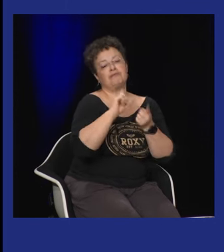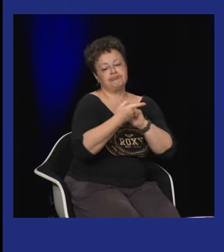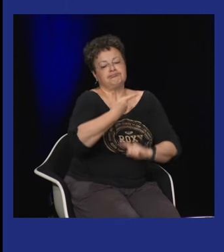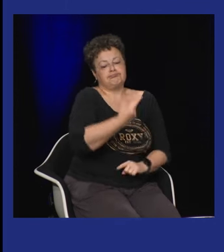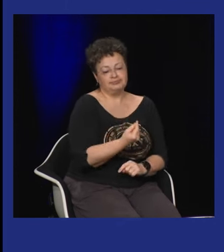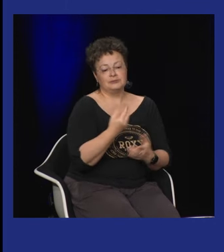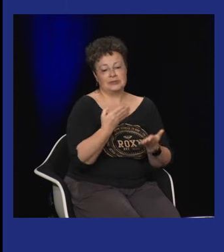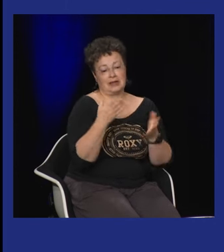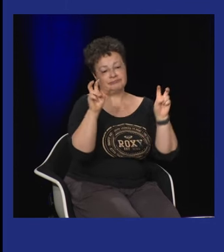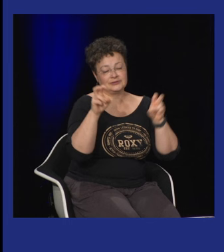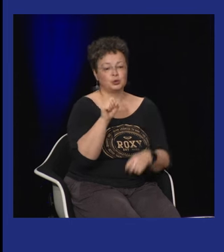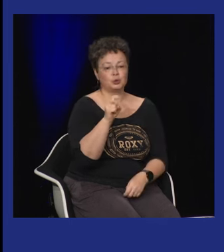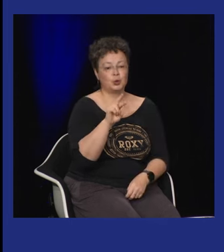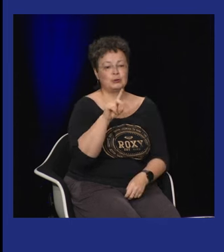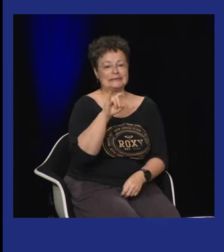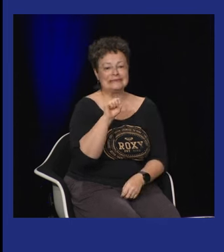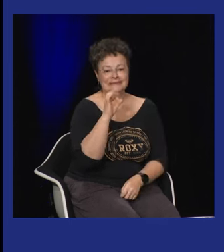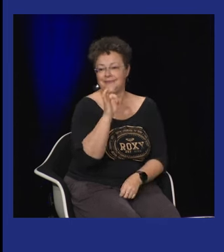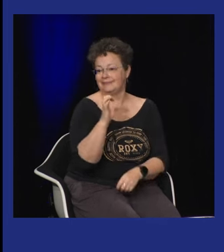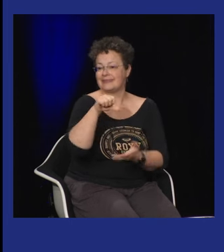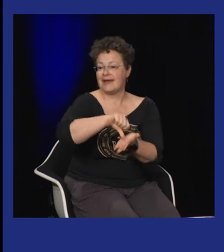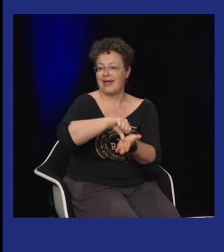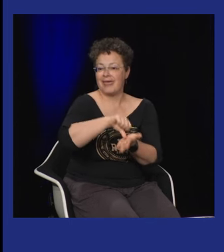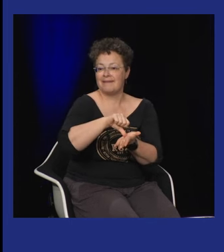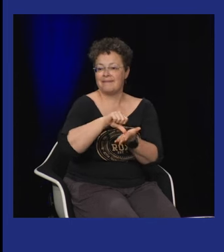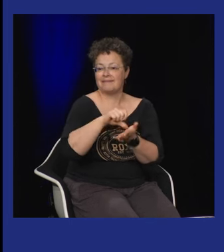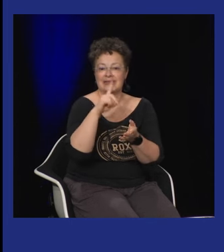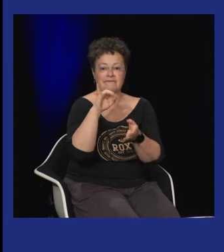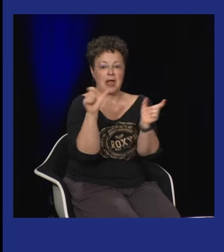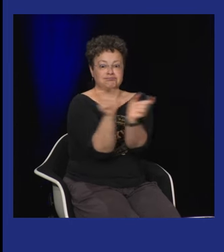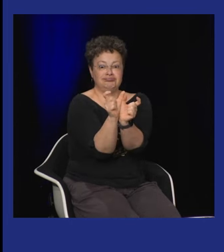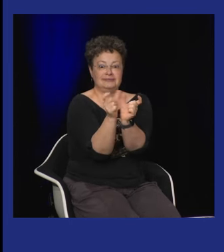seulement américain et c'est ce qu'on appelle aujourd'hui